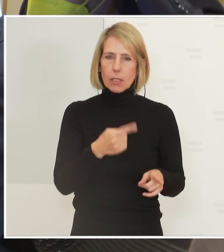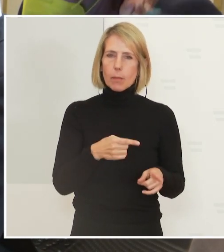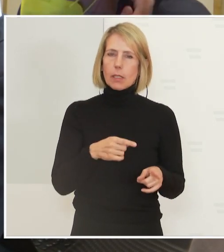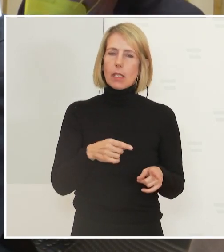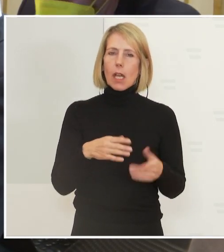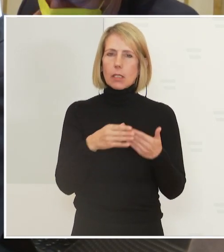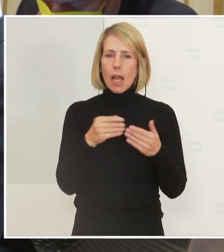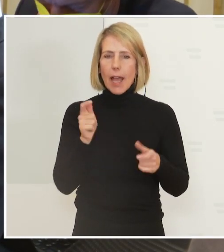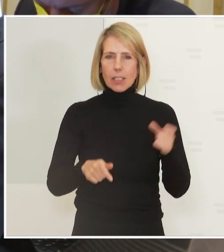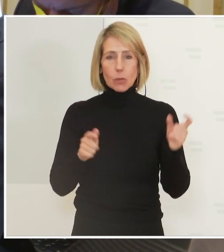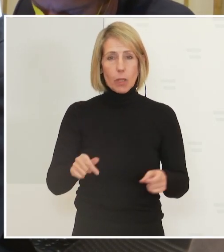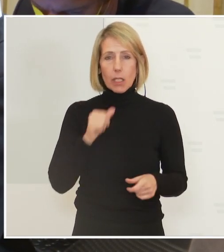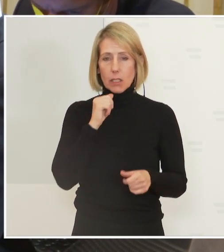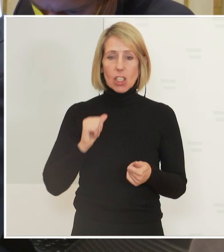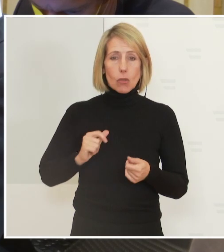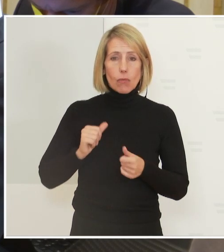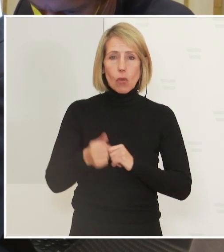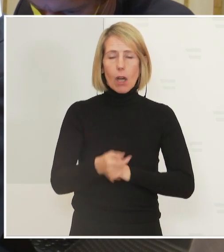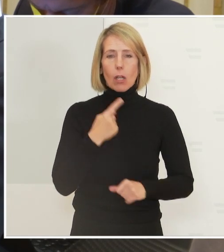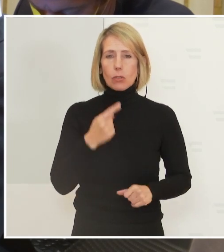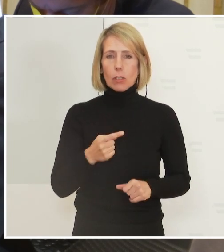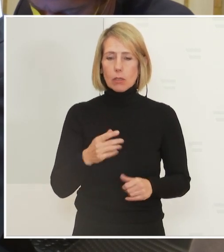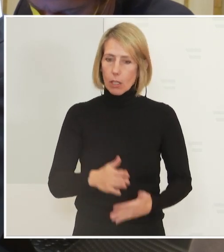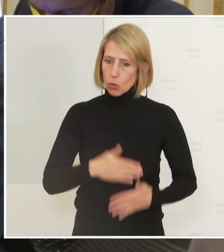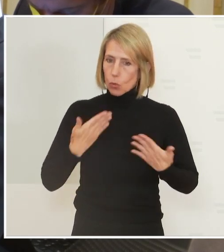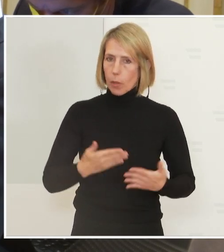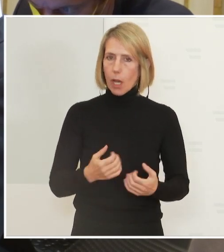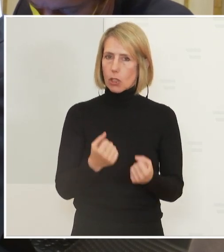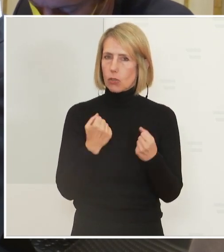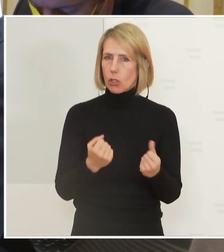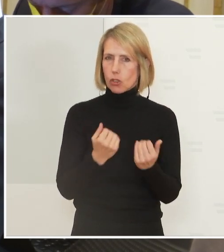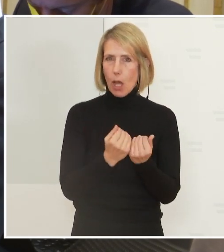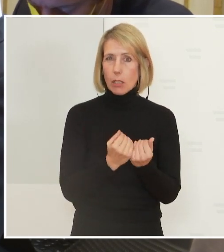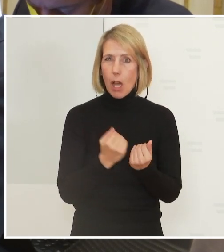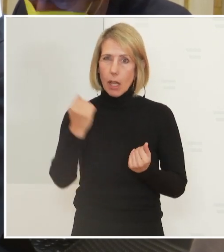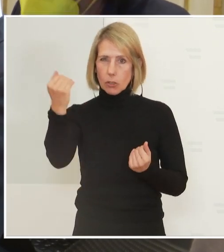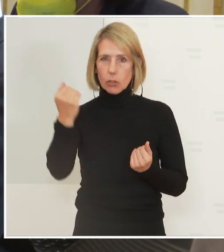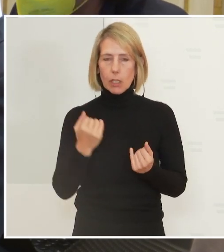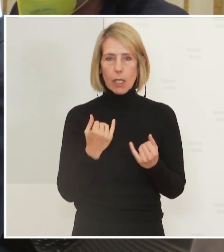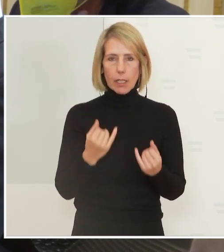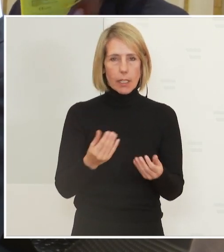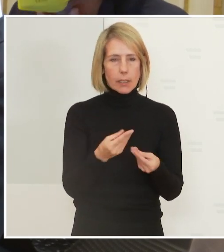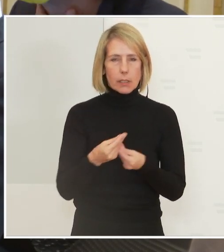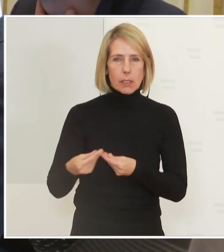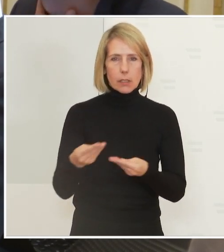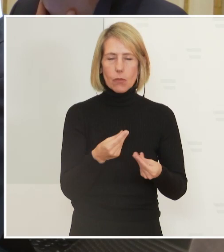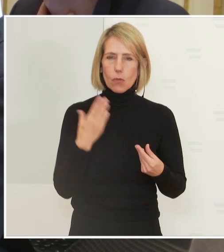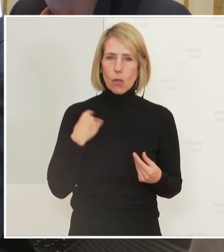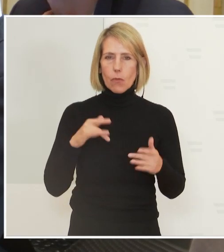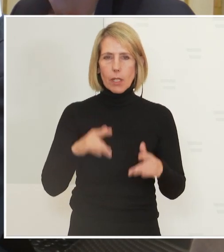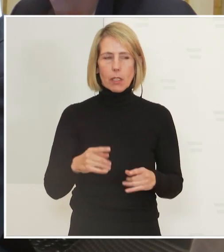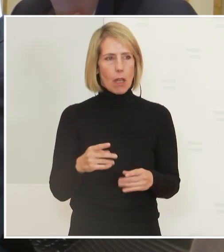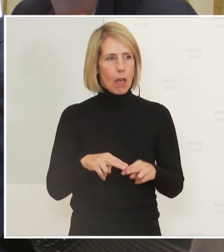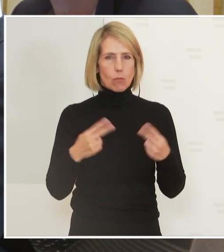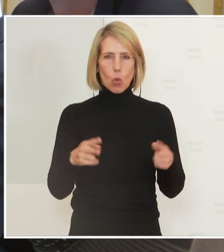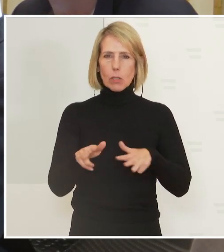nicht so wirklich vorhergesagt haben, dass man überrascht war von diesem starken Anstieg. Man hat irgendwie ein weiteres Mal das Gefühl, dass die Bundesregierung von einer Situation